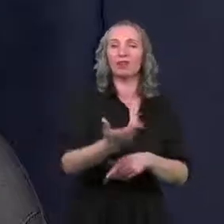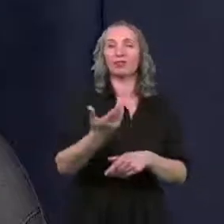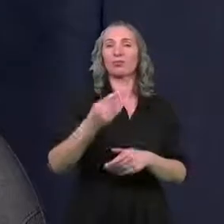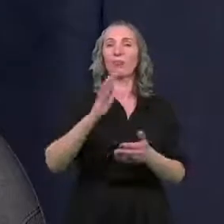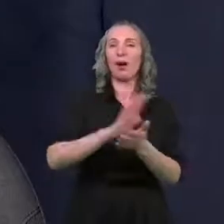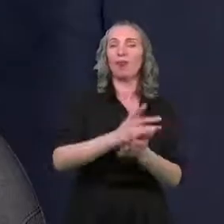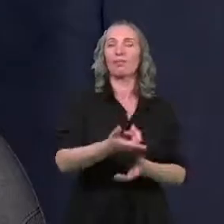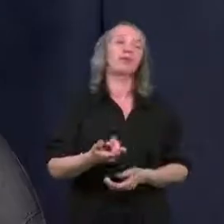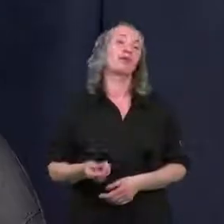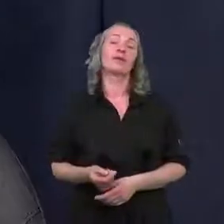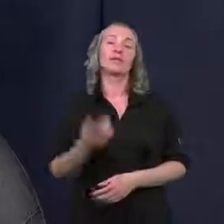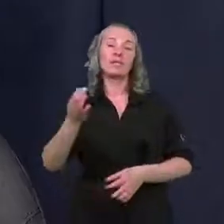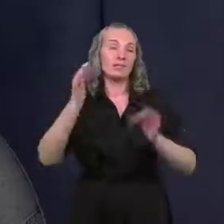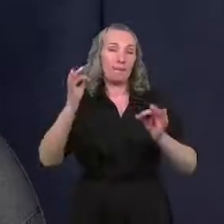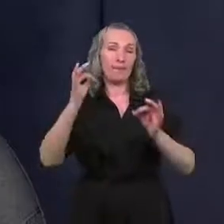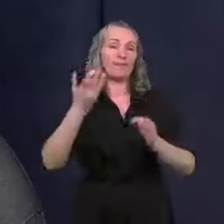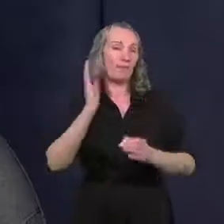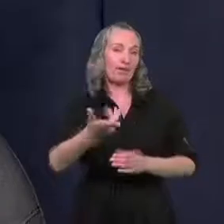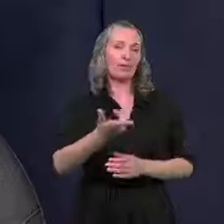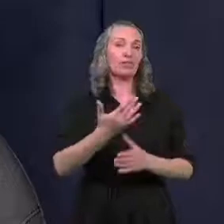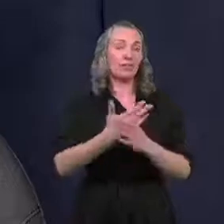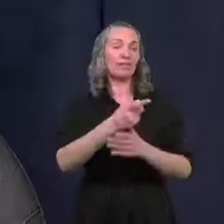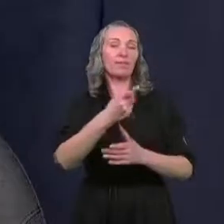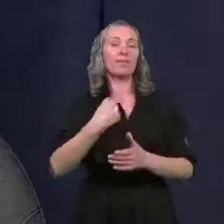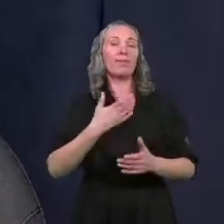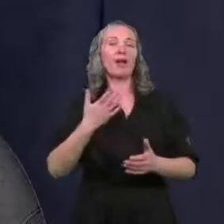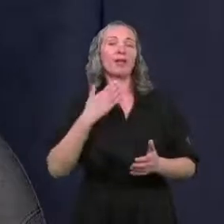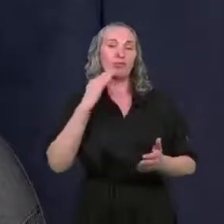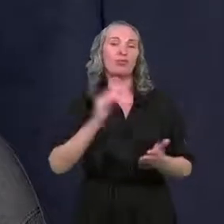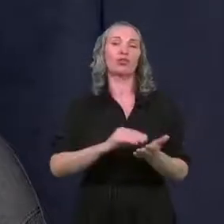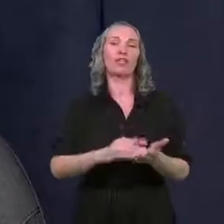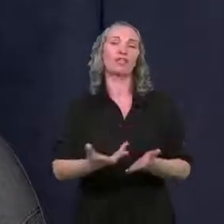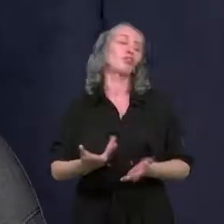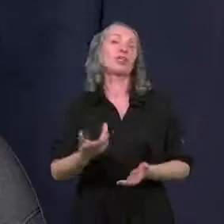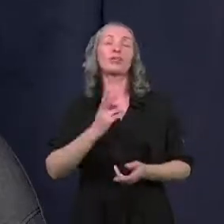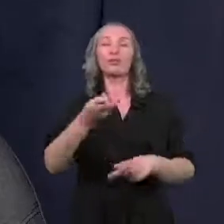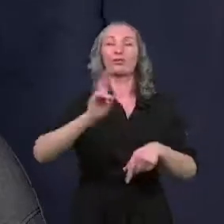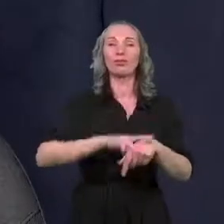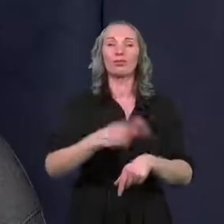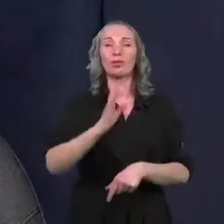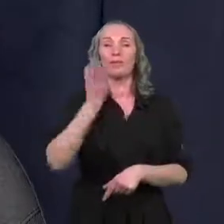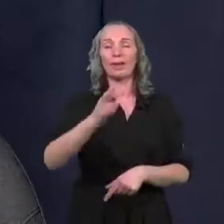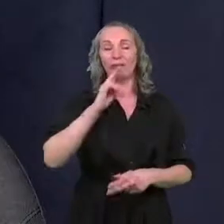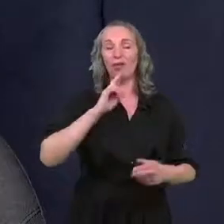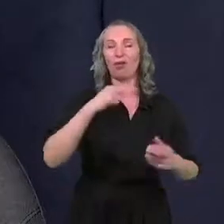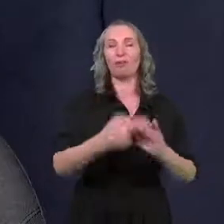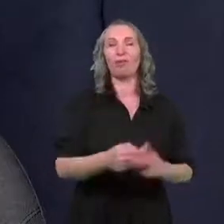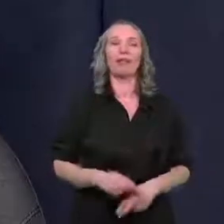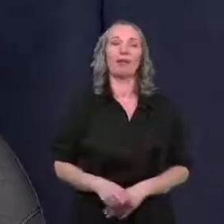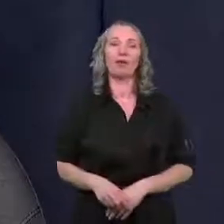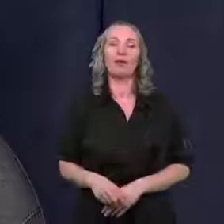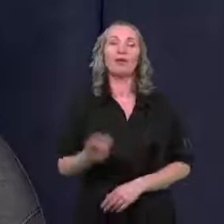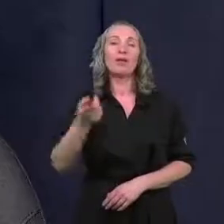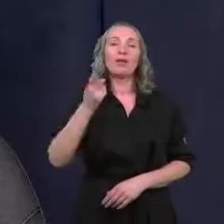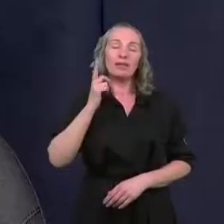będzie oczywiście specjalny operator, który ma w tym doświadczenie i który za to będzie odpowiadał. Także